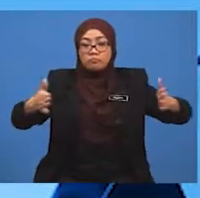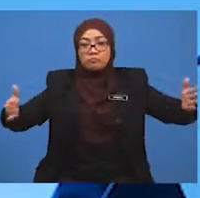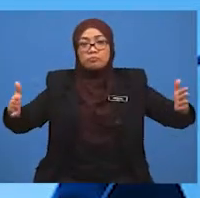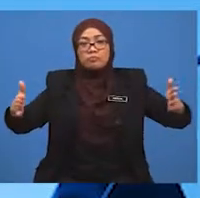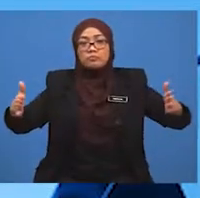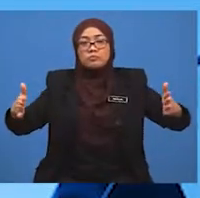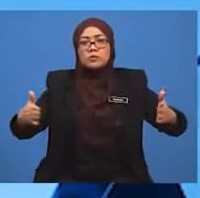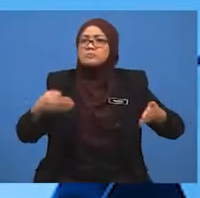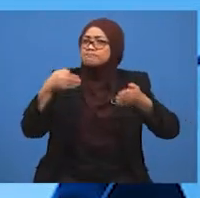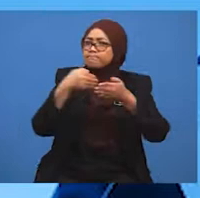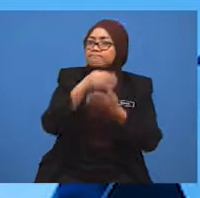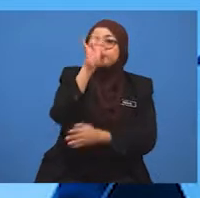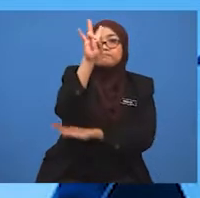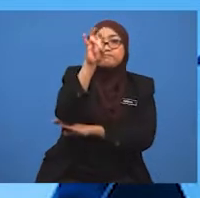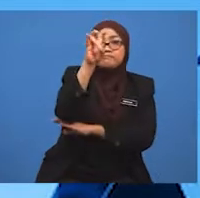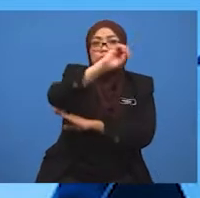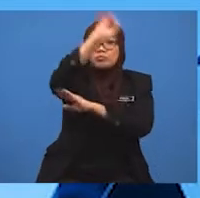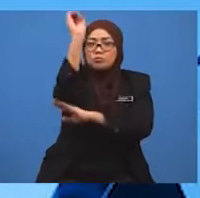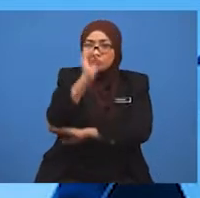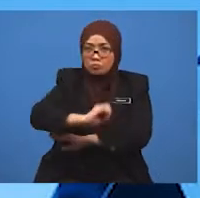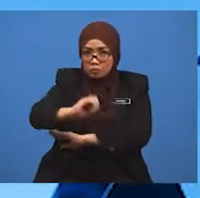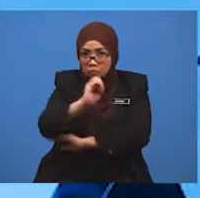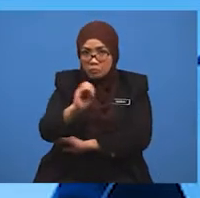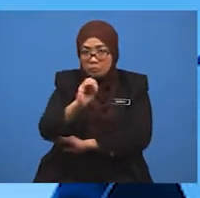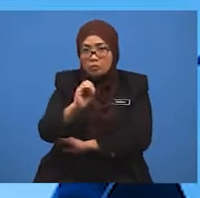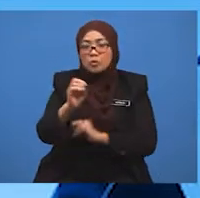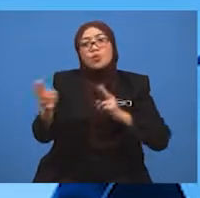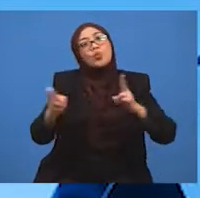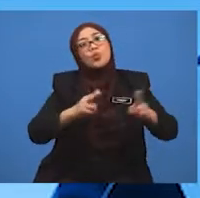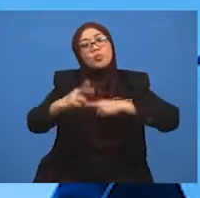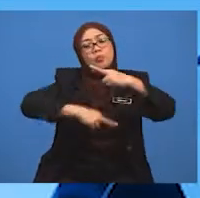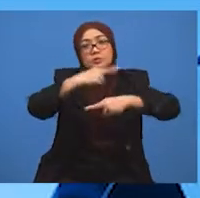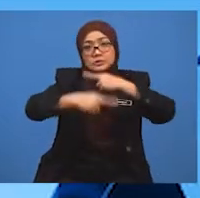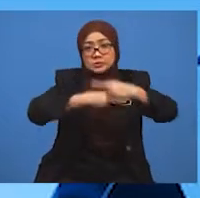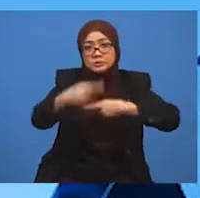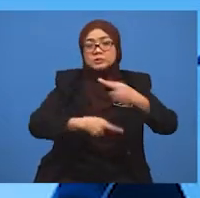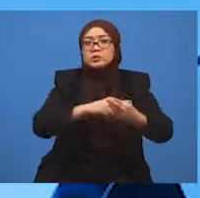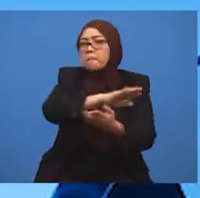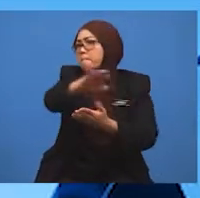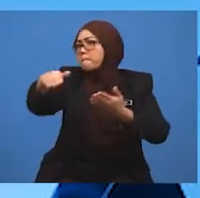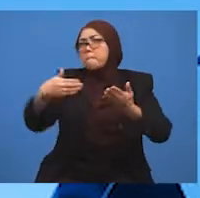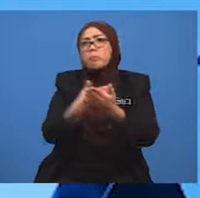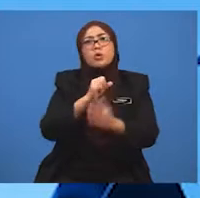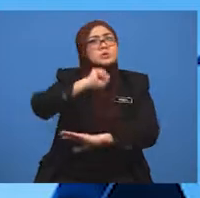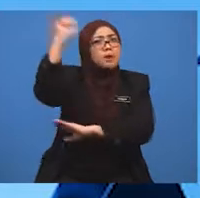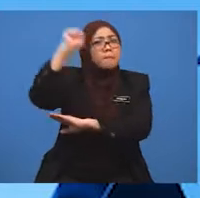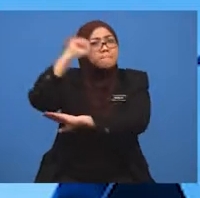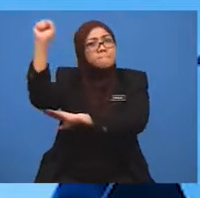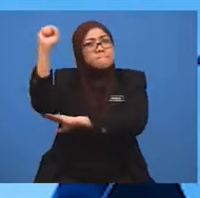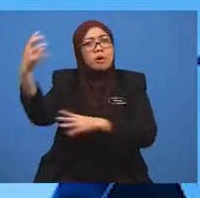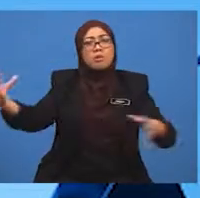70% operasi kontena bagi seluruh Sabah. Pelabuhan ini dijangka